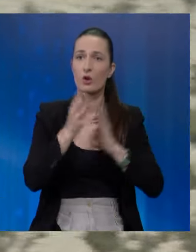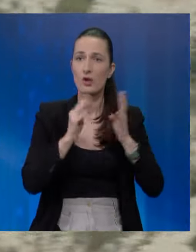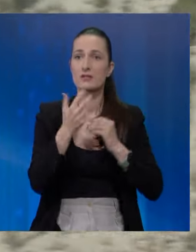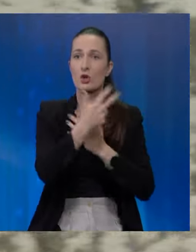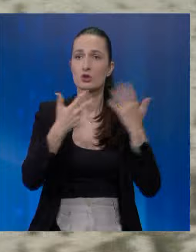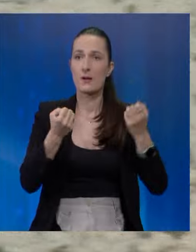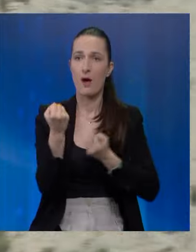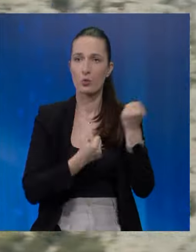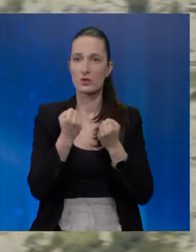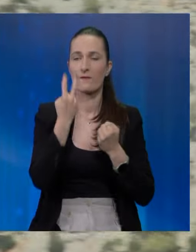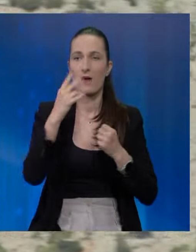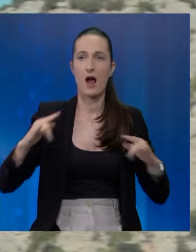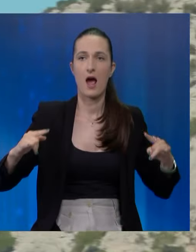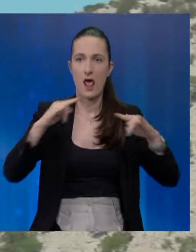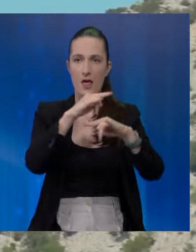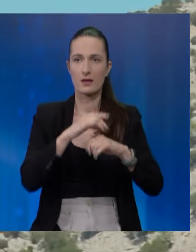te dva Kanadera.